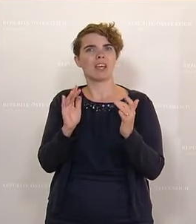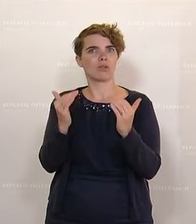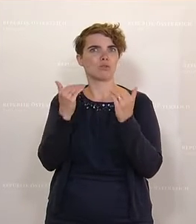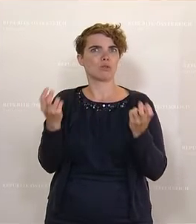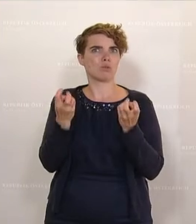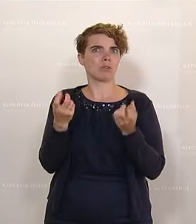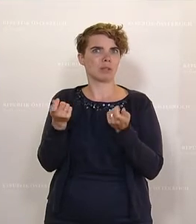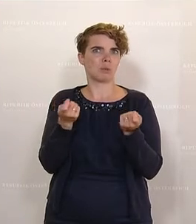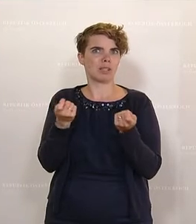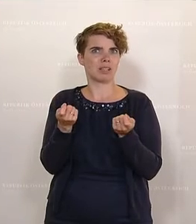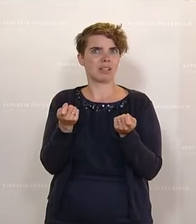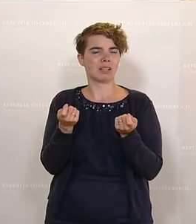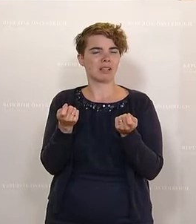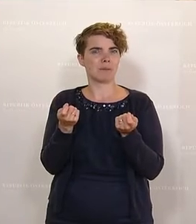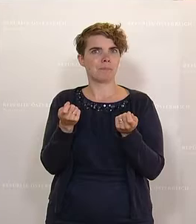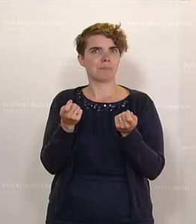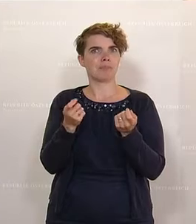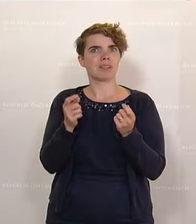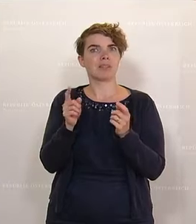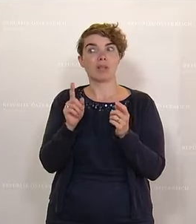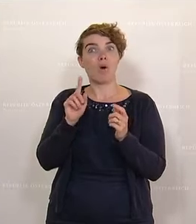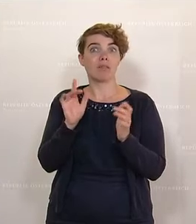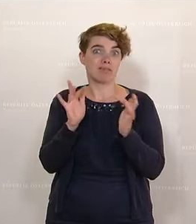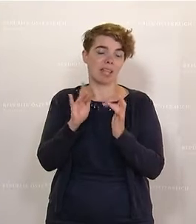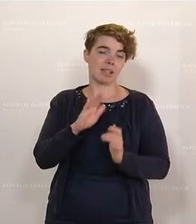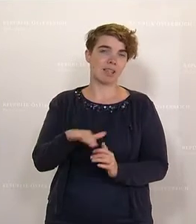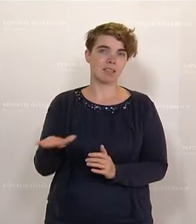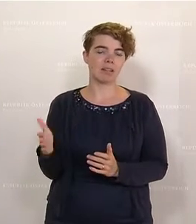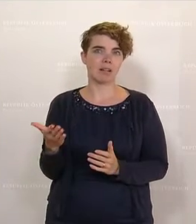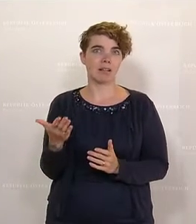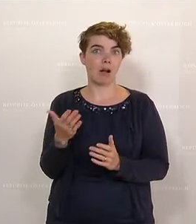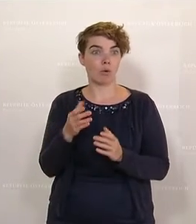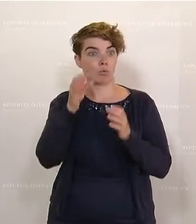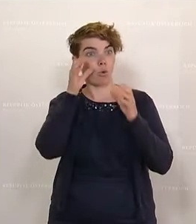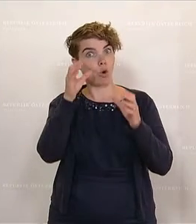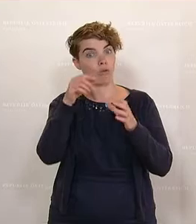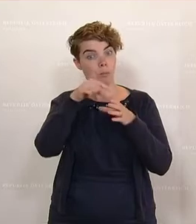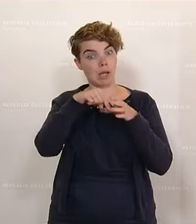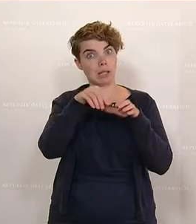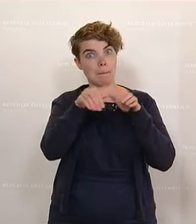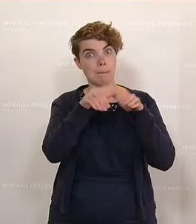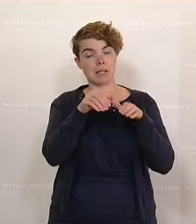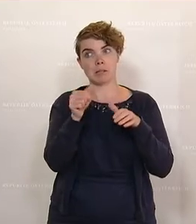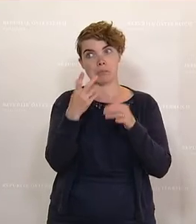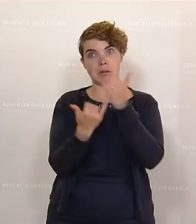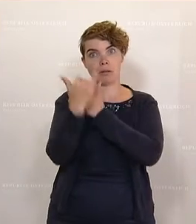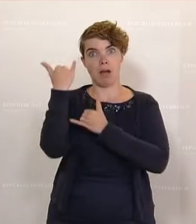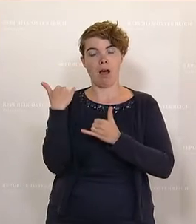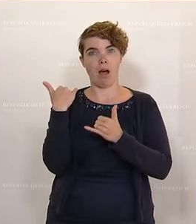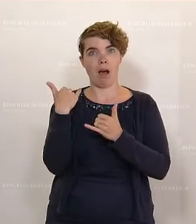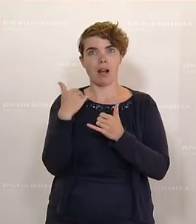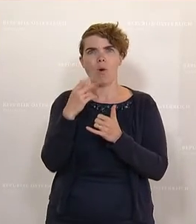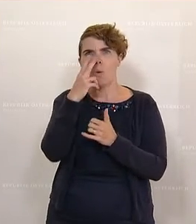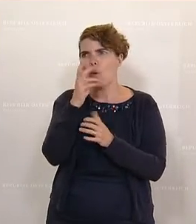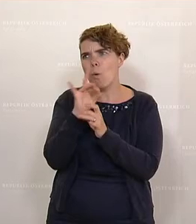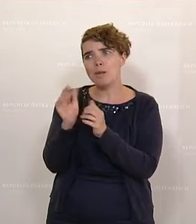Die Abwertung macht ja nicht einmal vor Kindern halt. Es geht ja so weit, dass unter den ÖVP-Innenministern in den letzten Jahren selbst unbegleitete